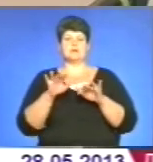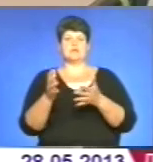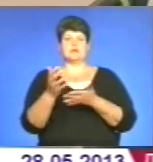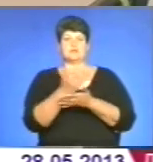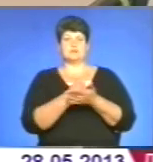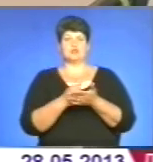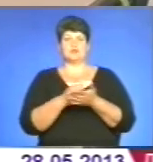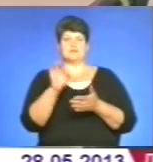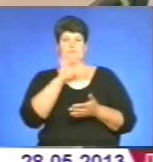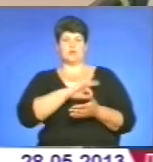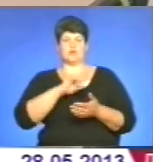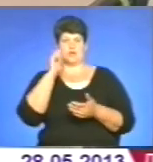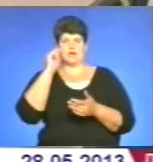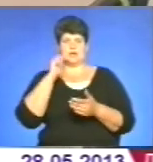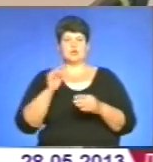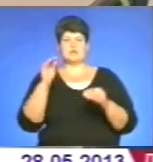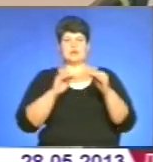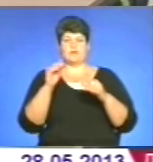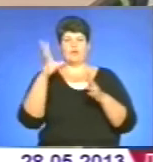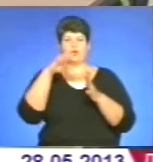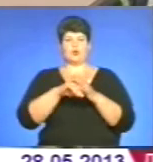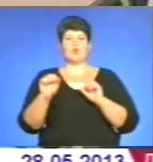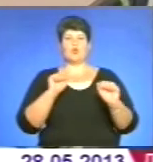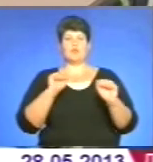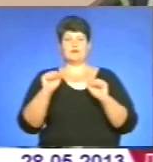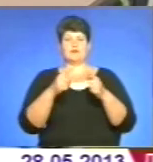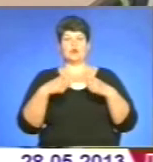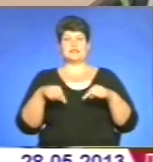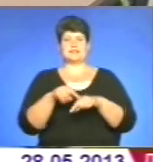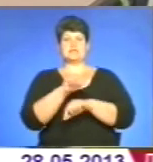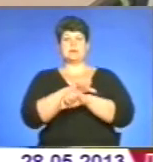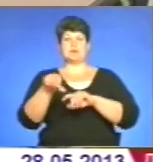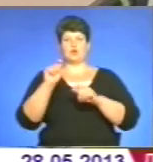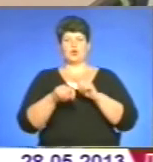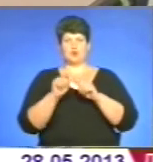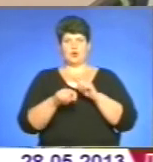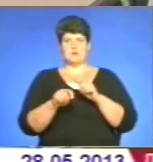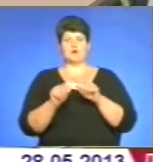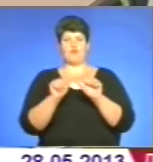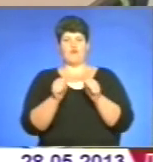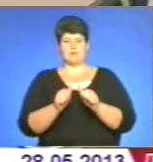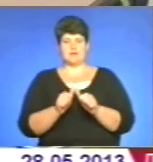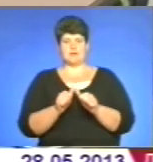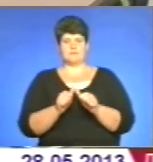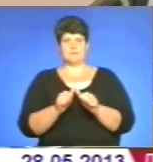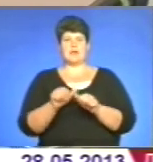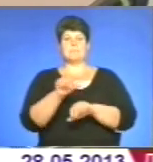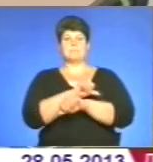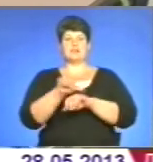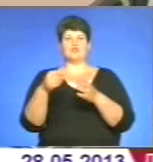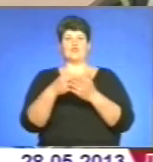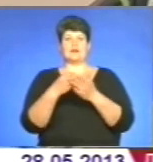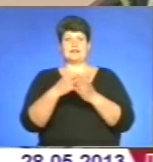складу даного департаменту входять управління, організація митного контролю та оформлення, митної вартості